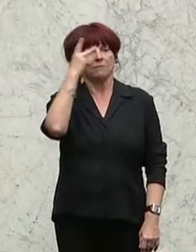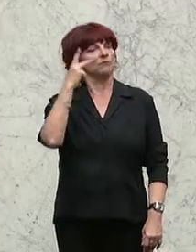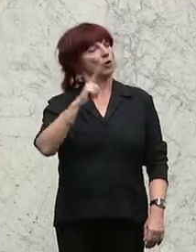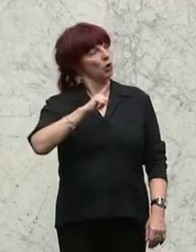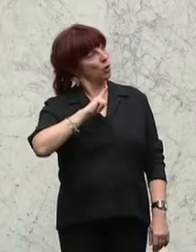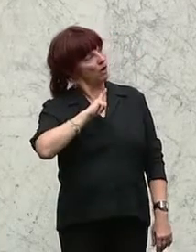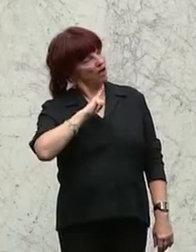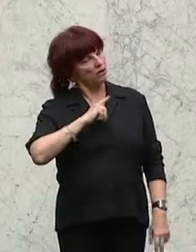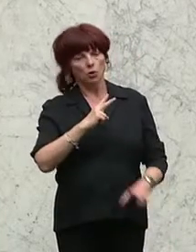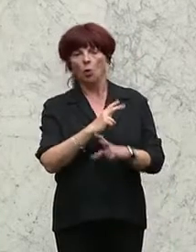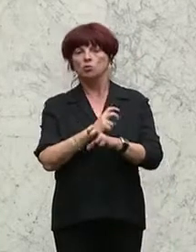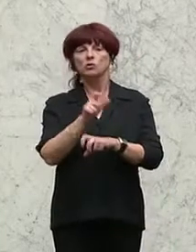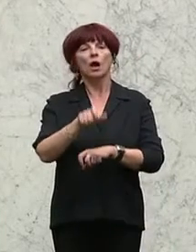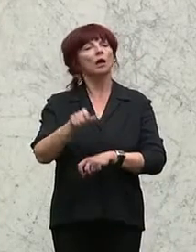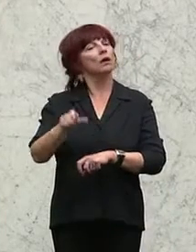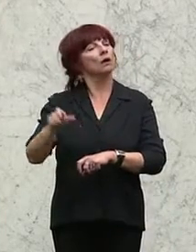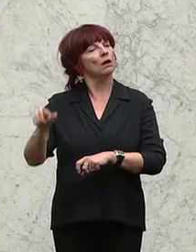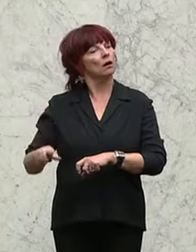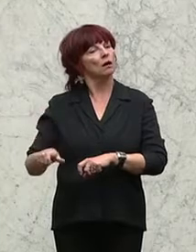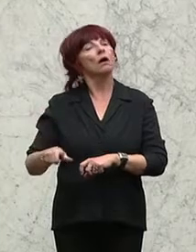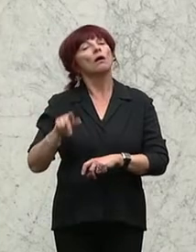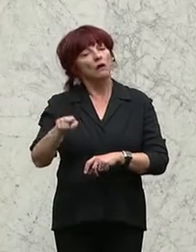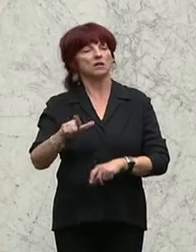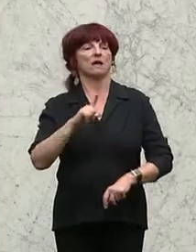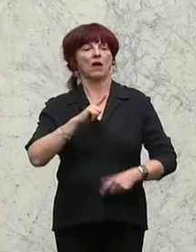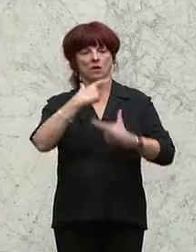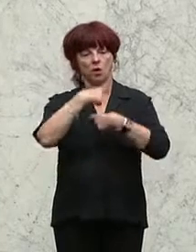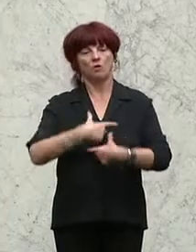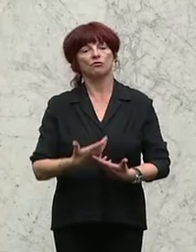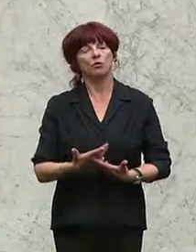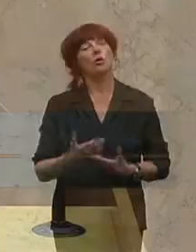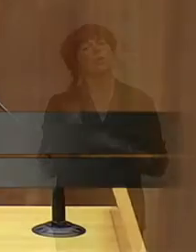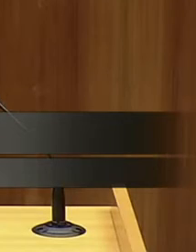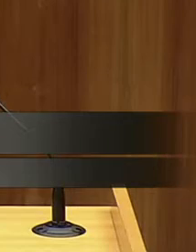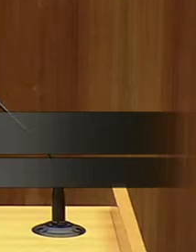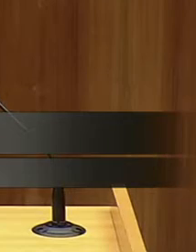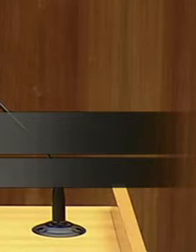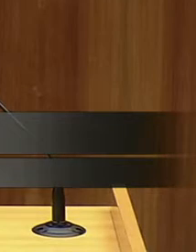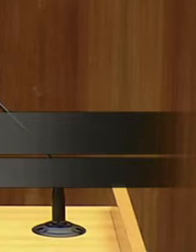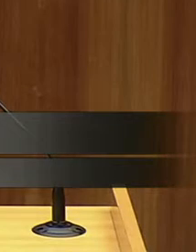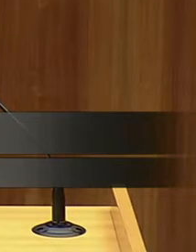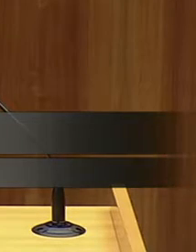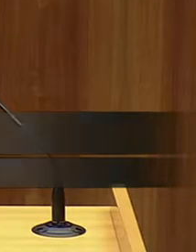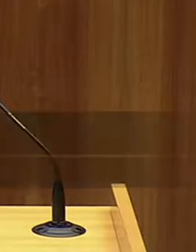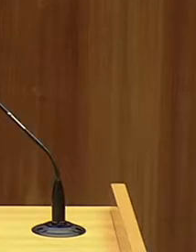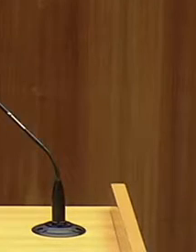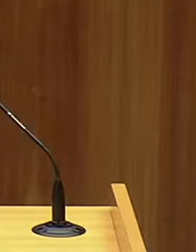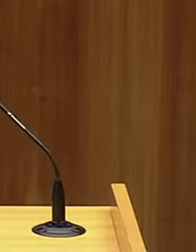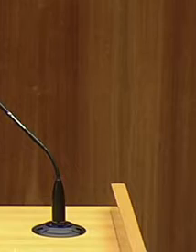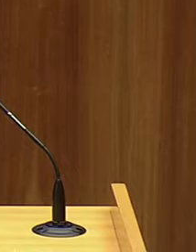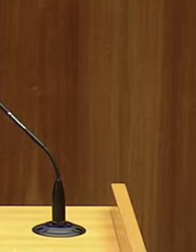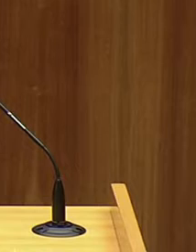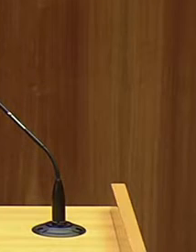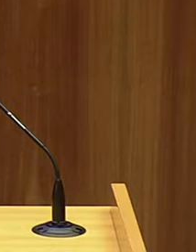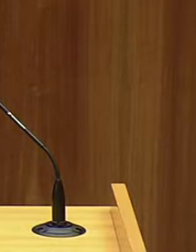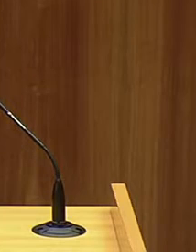Österreicher und der Österreicher, dann werden wir dieses Budget auch einmal dorthin bringen, dass wir einen Überschuss haben, dass wir stärker noch